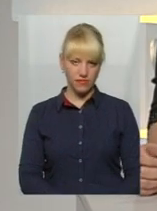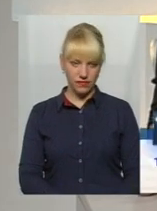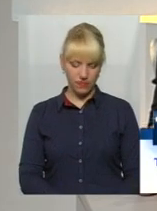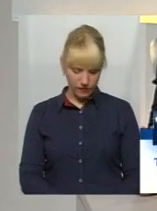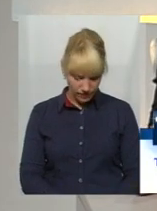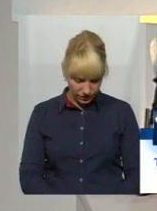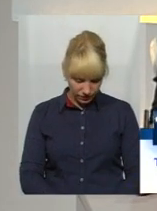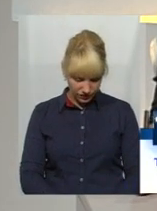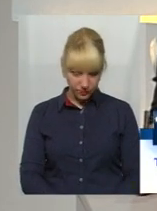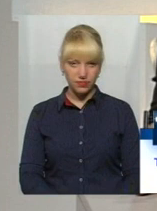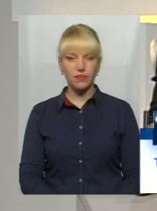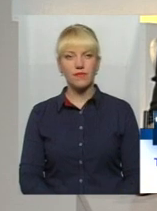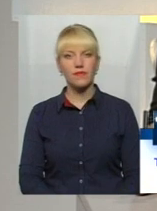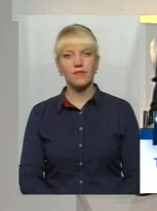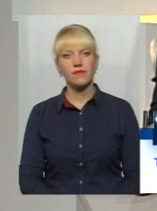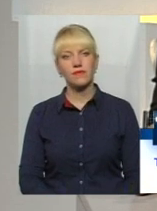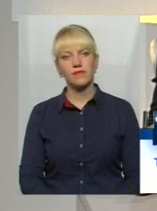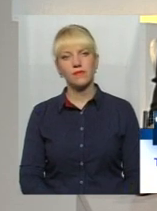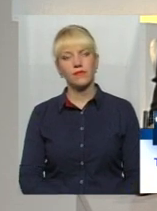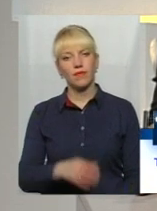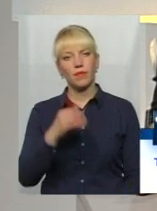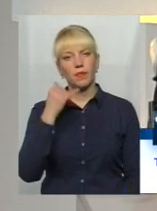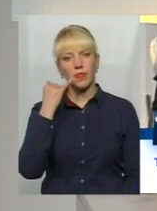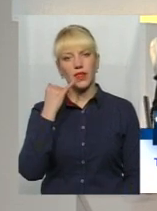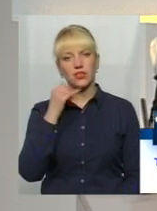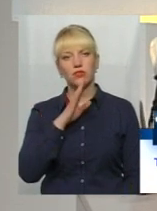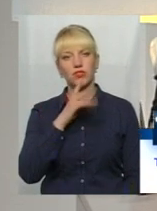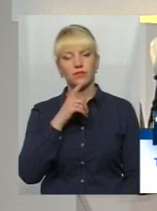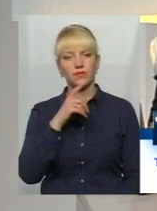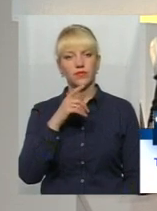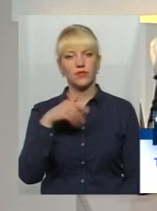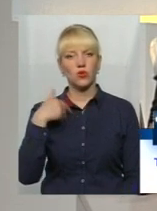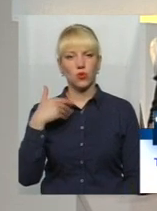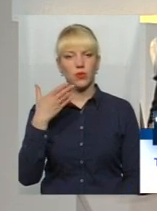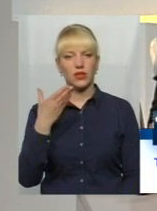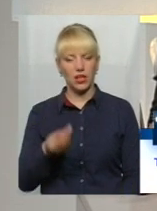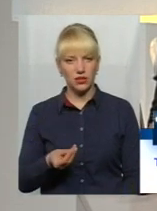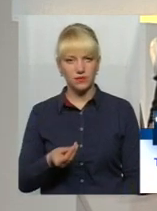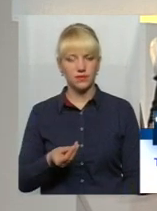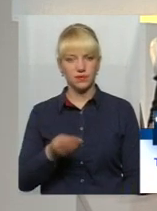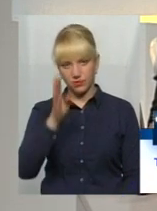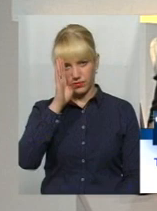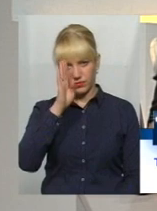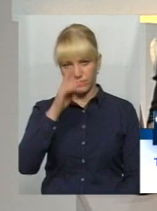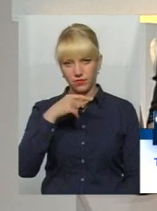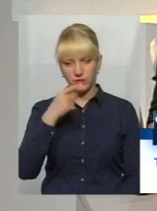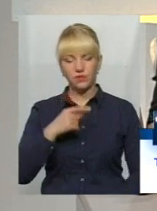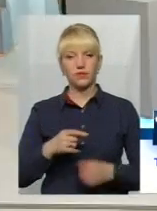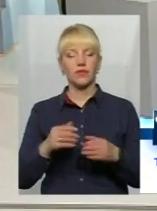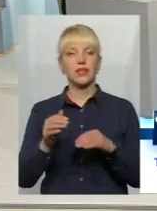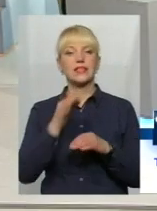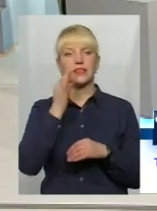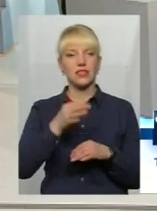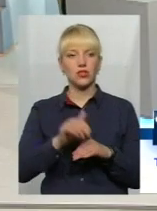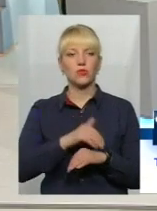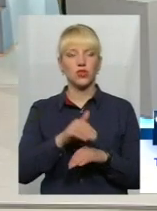Доброго дня, слухаємо вас. Доброго дня. Алло? Алло, доброго дня. Доброго дня. Доброго дня. Скажіть, будь